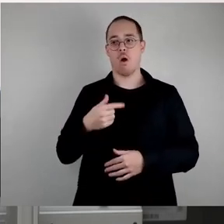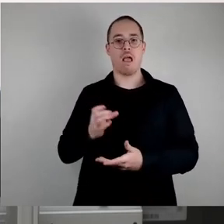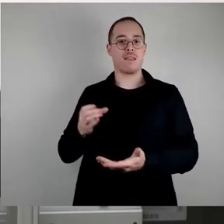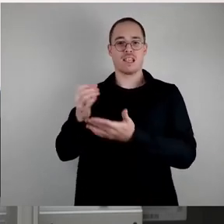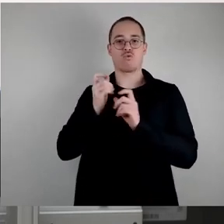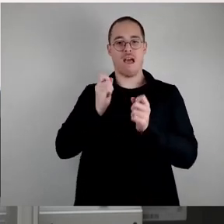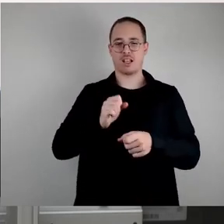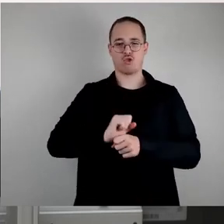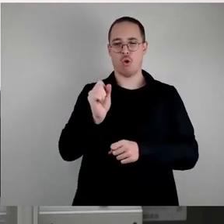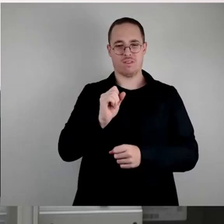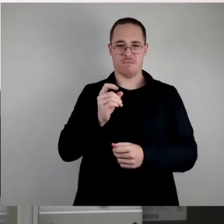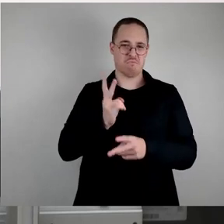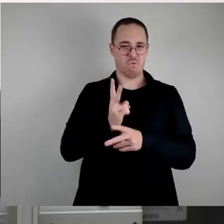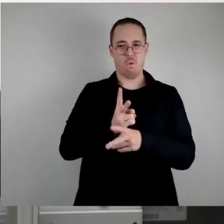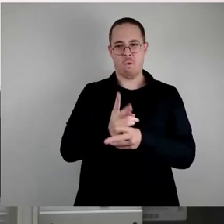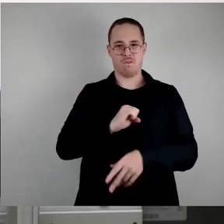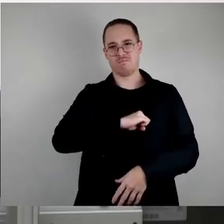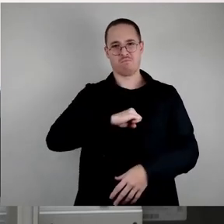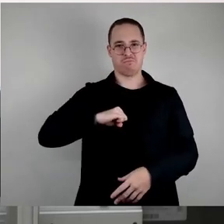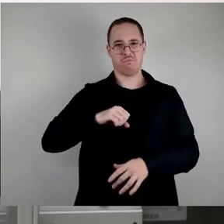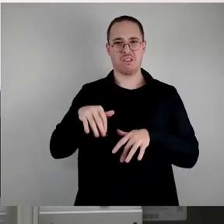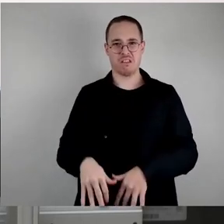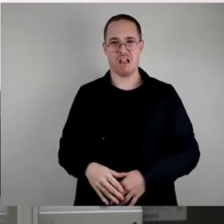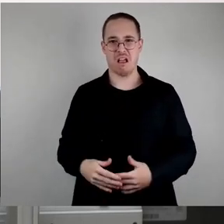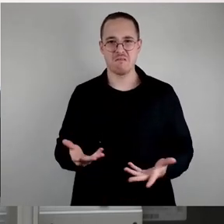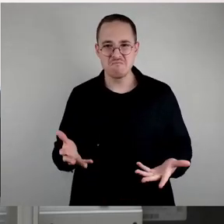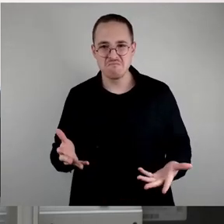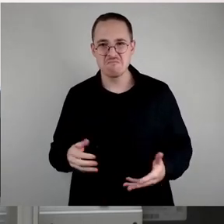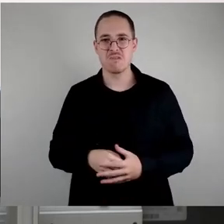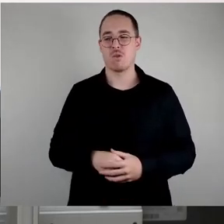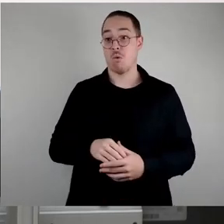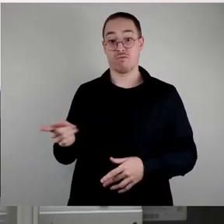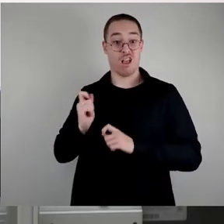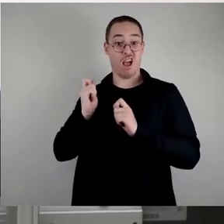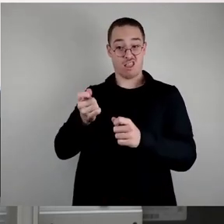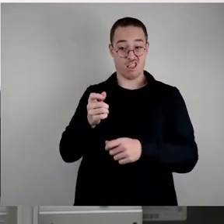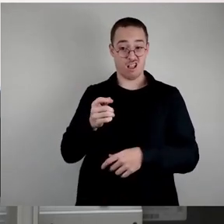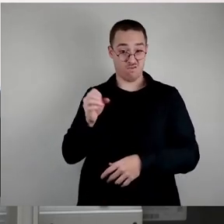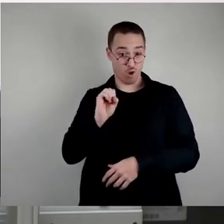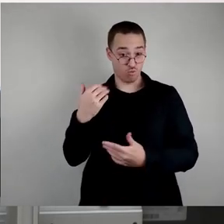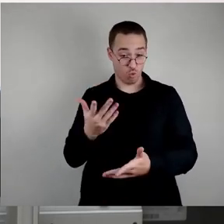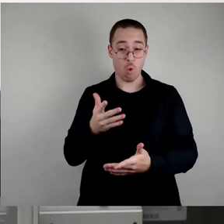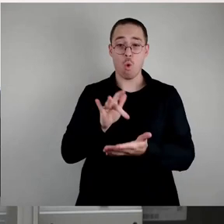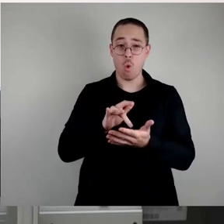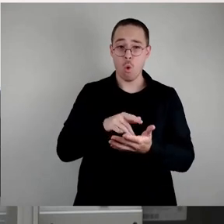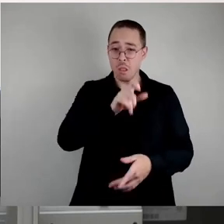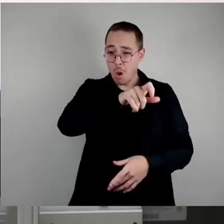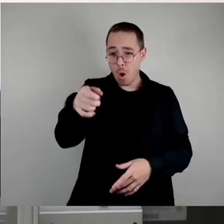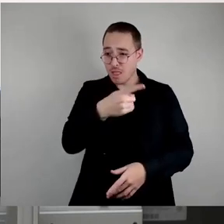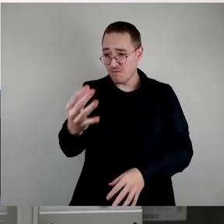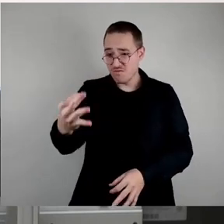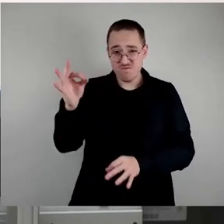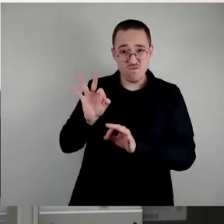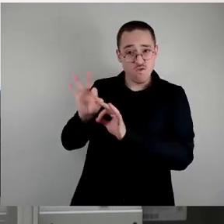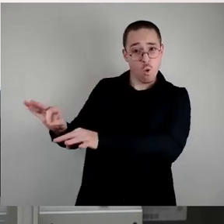stellen diese Anträge auch nicht, weil Ihnen irgendwie die Menschen wichtig sind, sondern weil Sie dieses Thema Migration und Asyl brauchen,